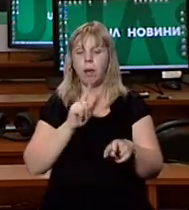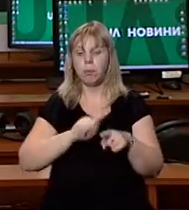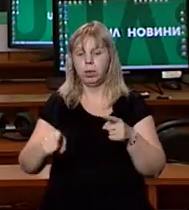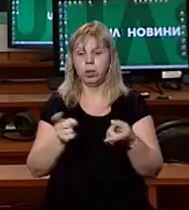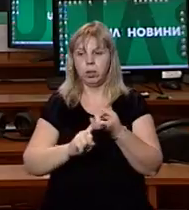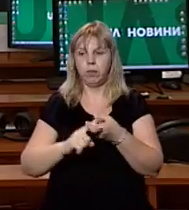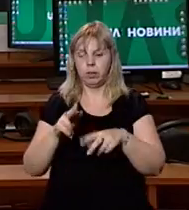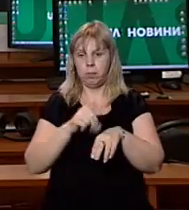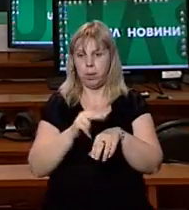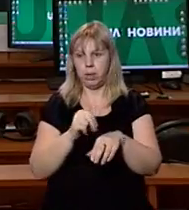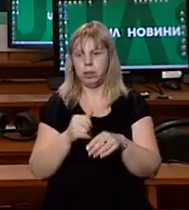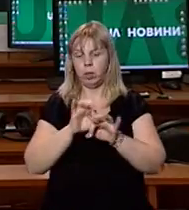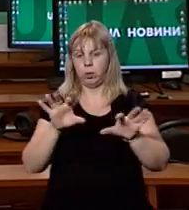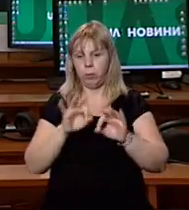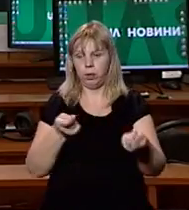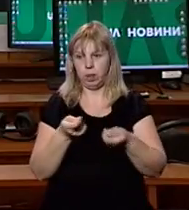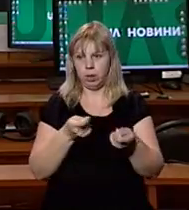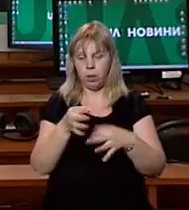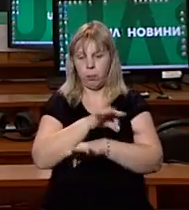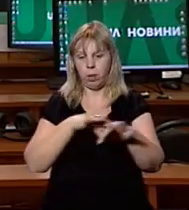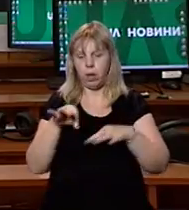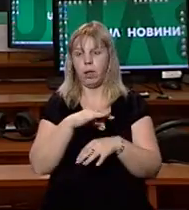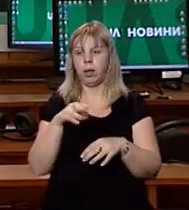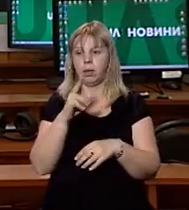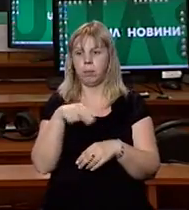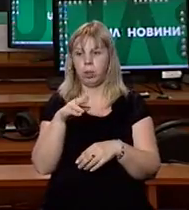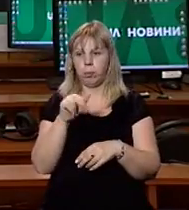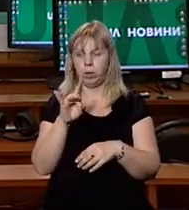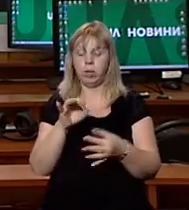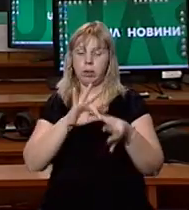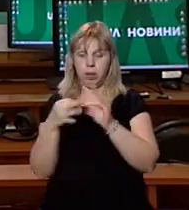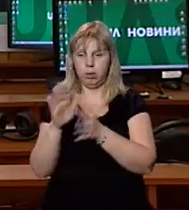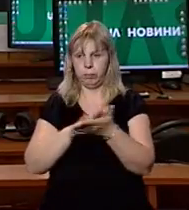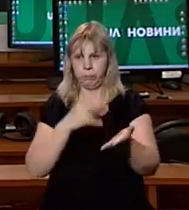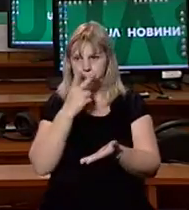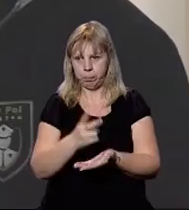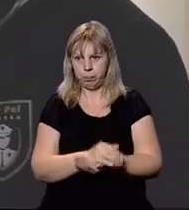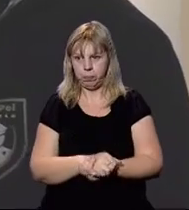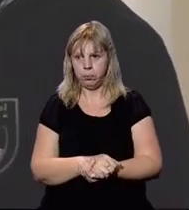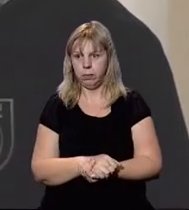зв'язку з правоохоронцями, розповів керівник проєкту Дмитро Подворчанський. Деталі в сюжеті.